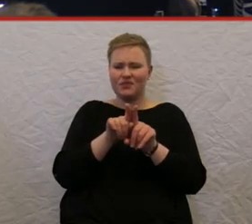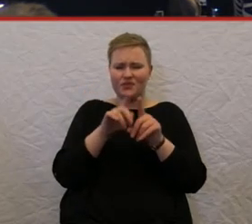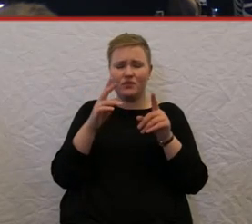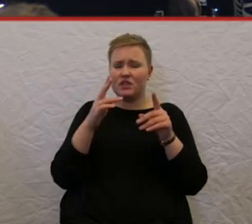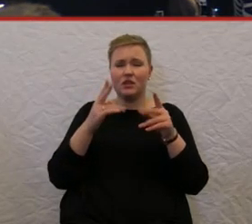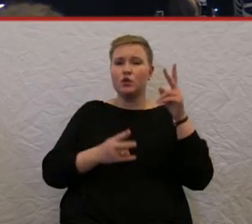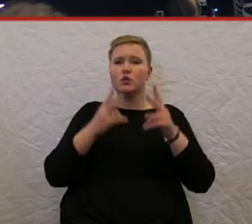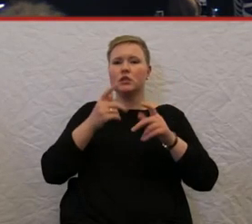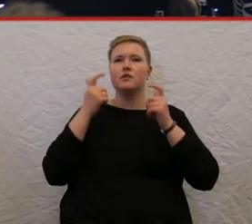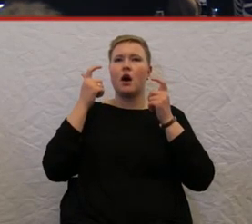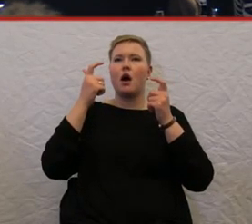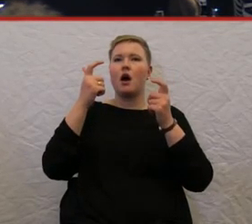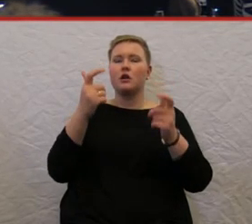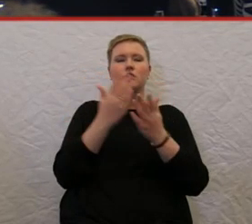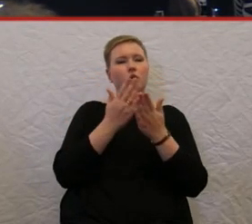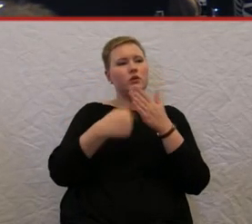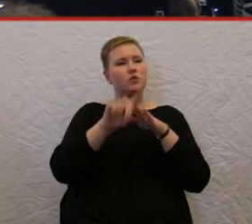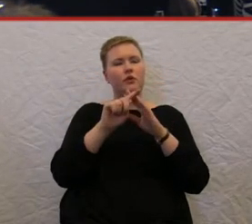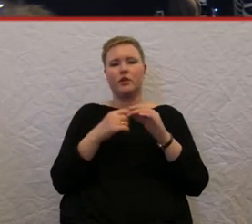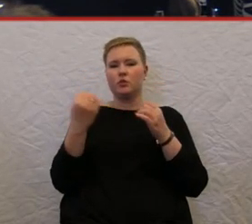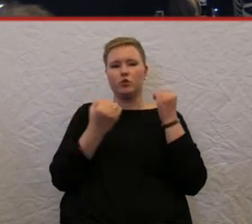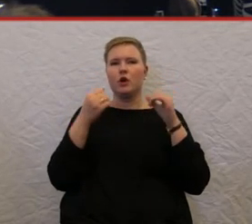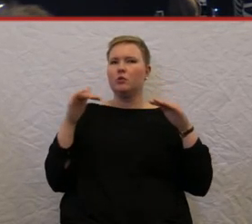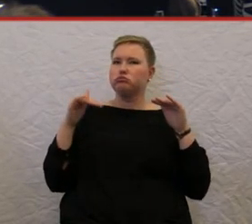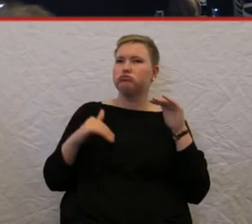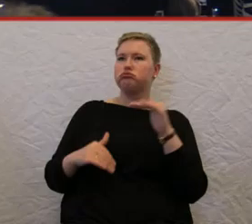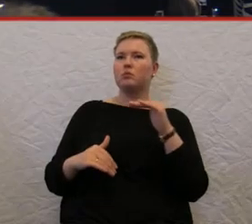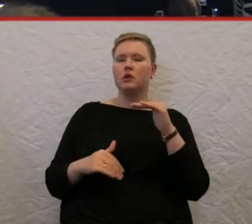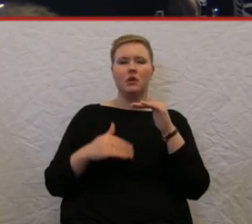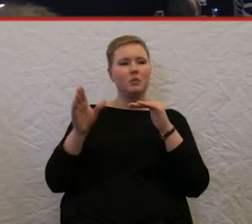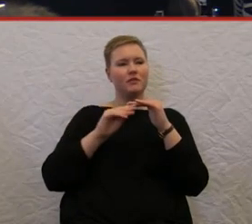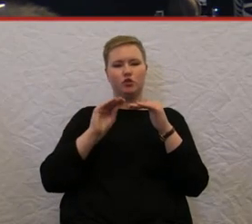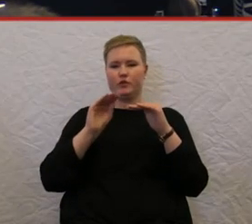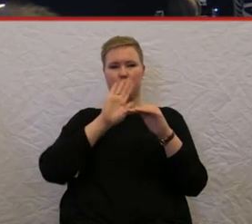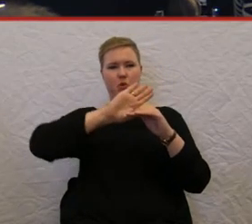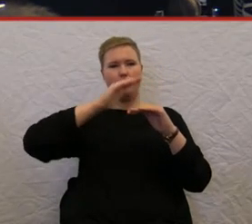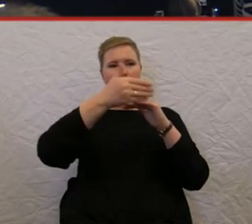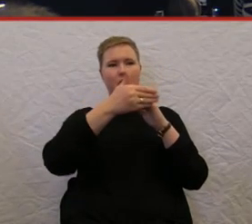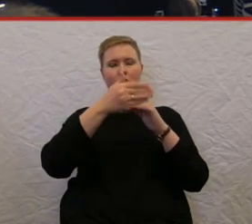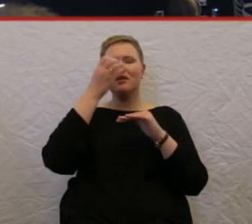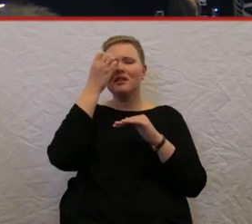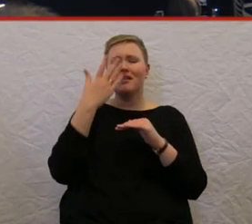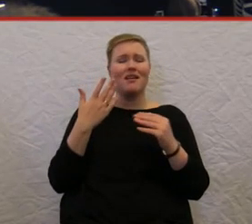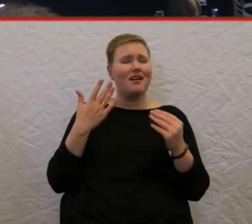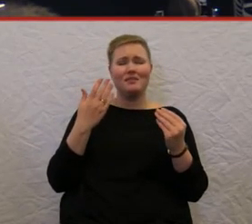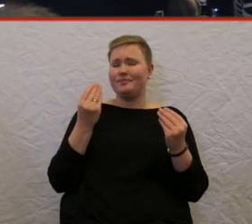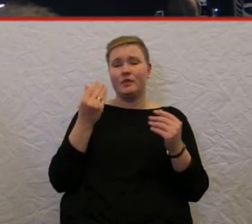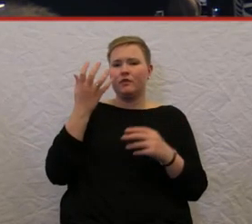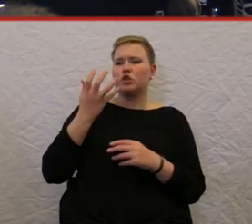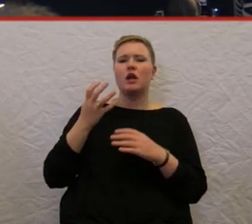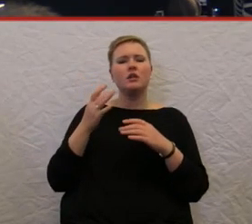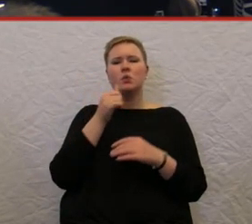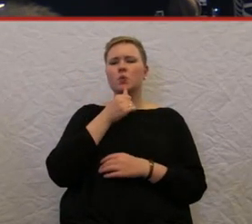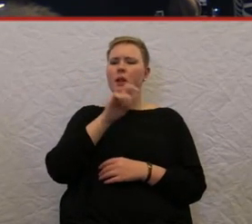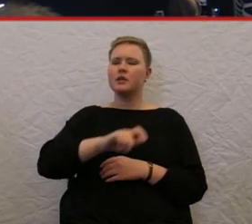ist ja schon eine Diskriminierung allein von der Aufmachung, wie die da vorfahren. Es ist natürlich, gerade bei Jugendlichen, Mann, das ist doch cooler, wenn die mit so einer Taxe